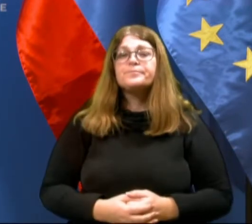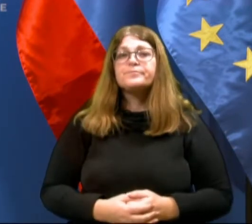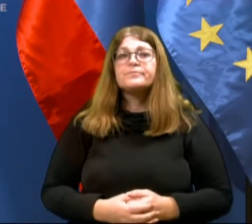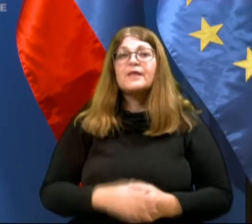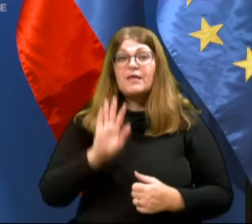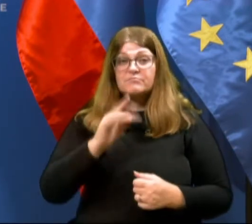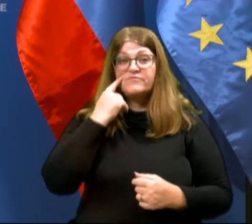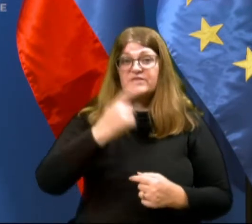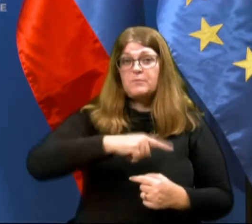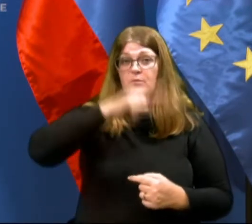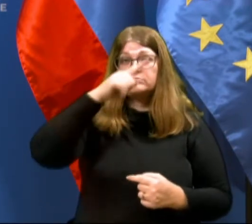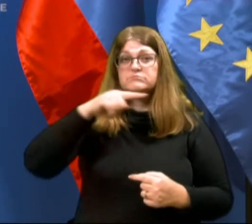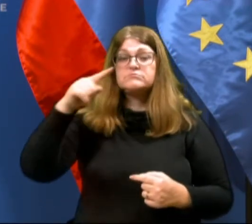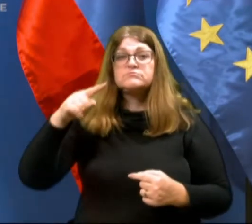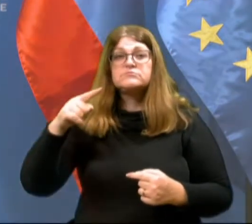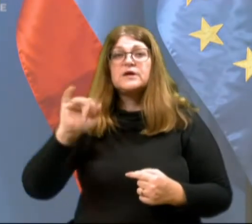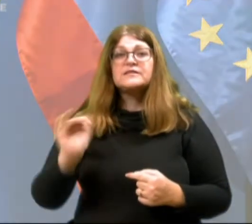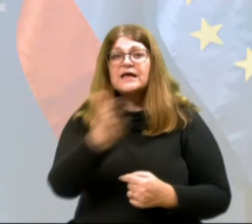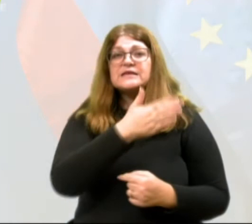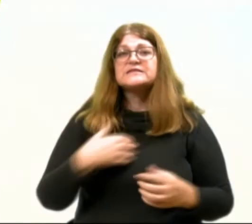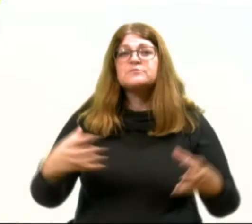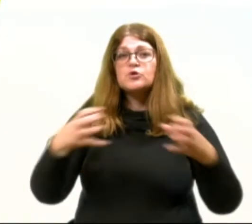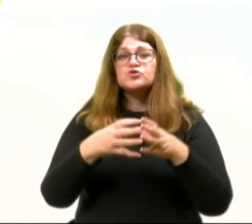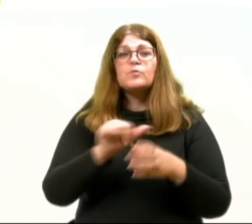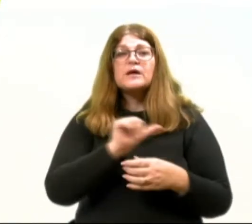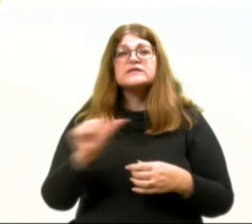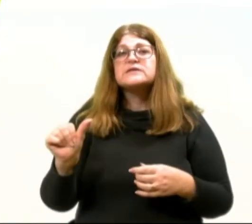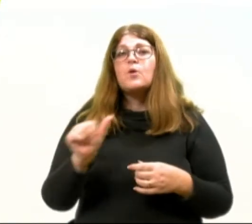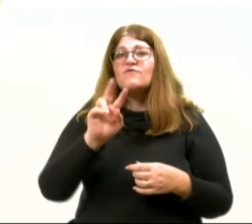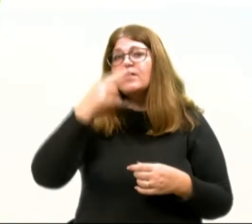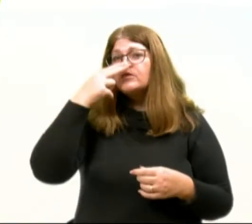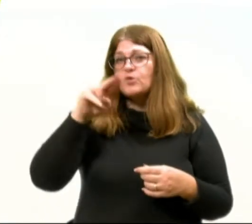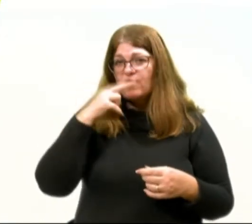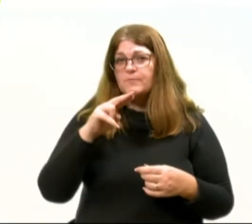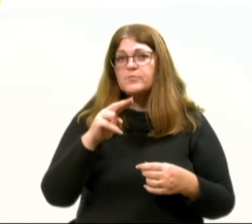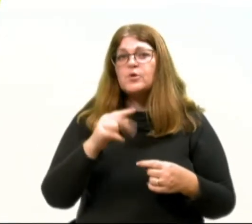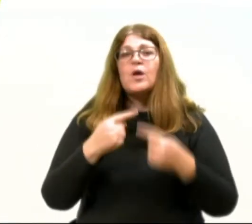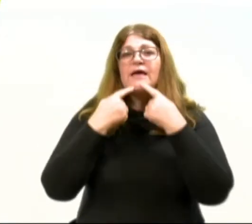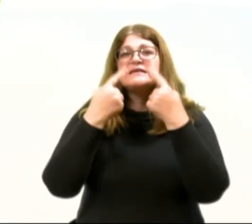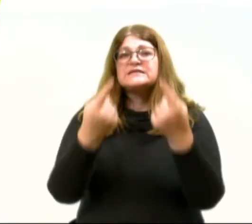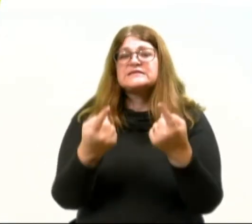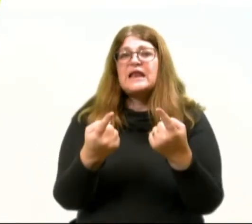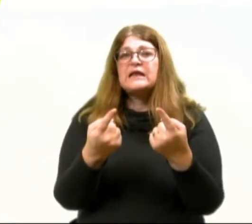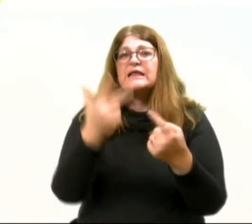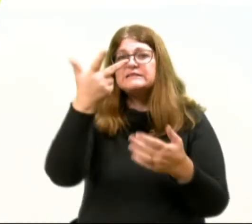grafu vidimo, da smo skupaj samo v novembru izrekli